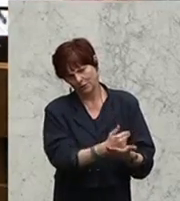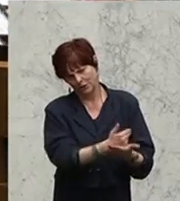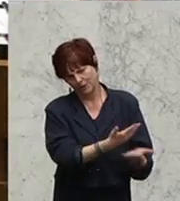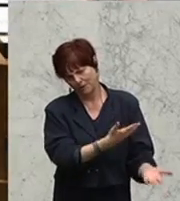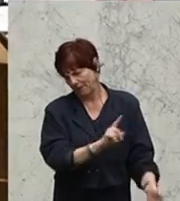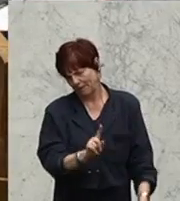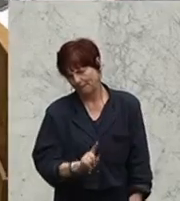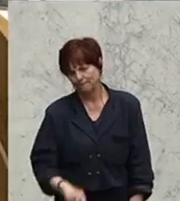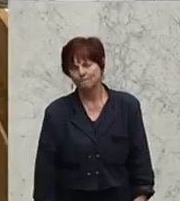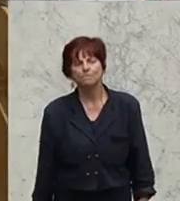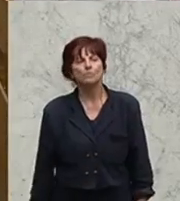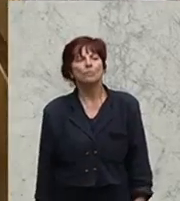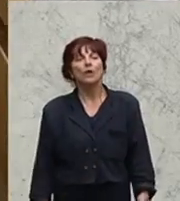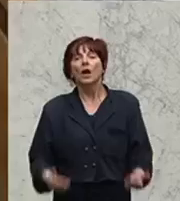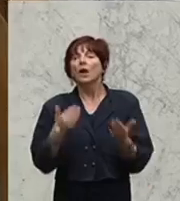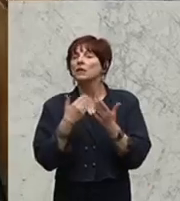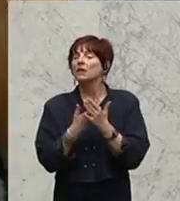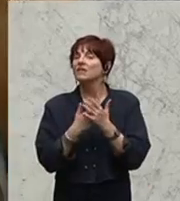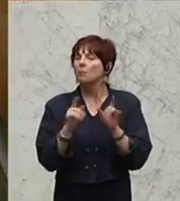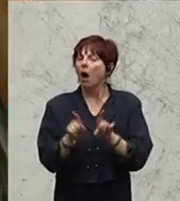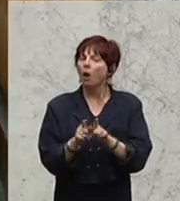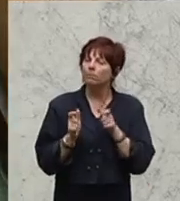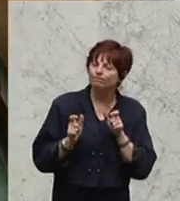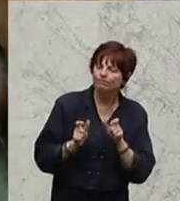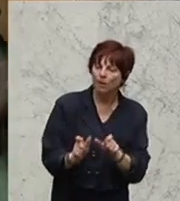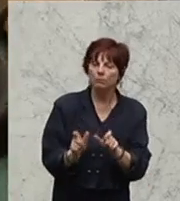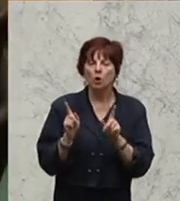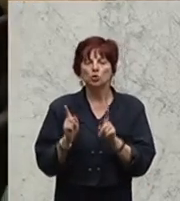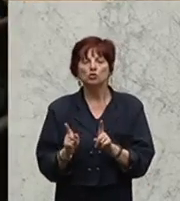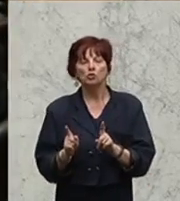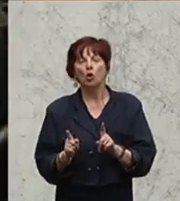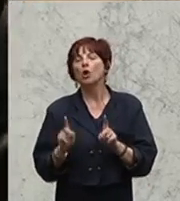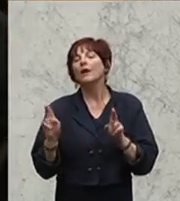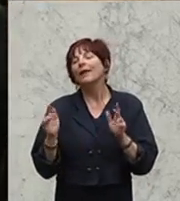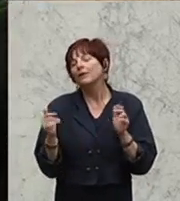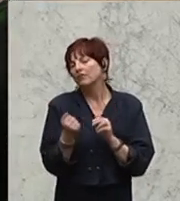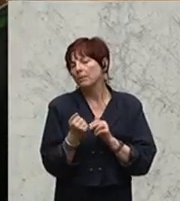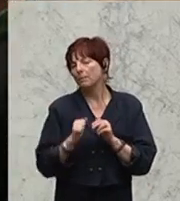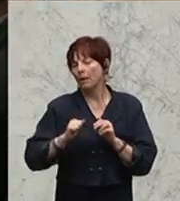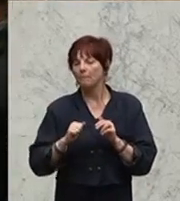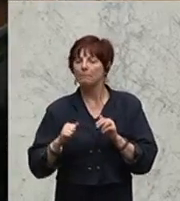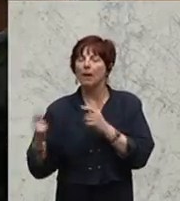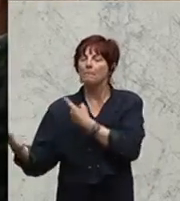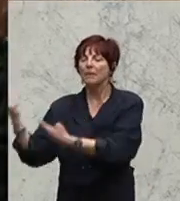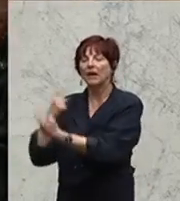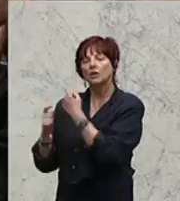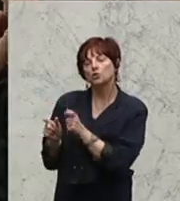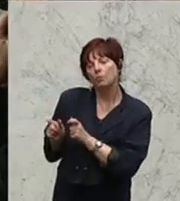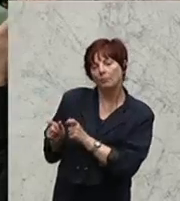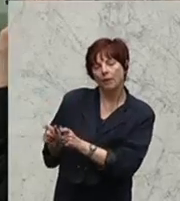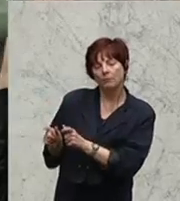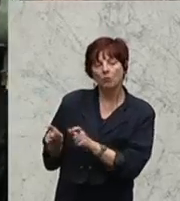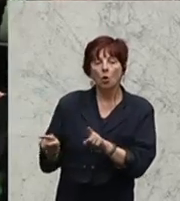Es geht also auch um die Verhinderung irregulärer Migration durch die Schaffung von Schutz- und